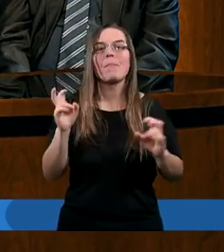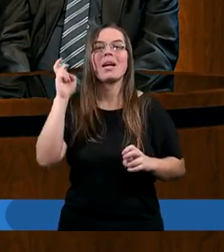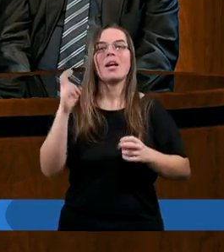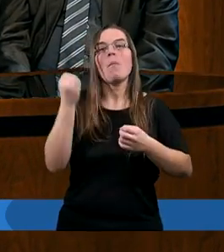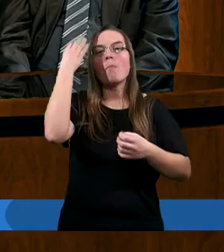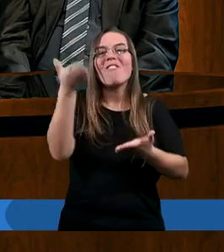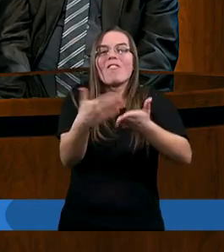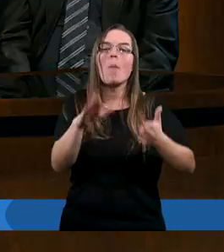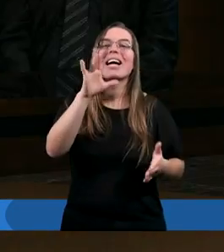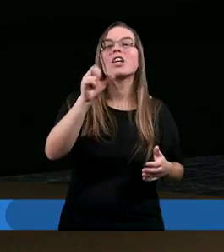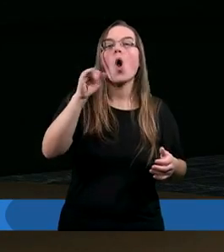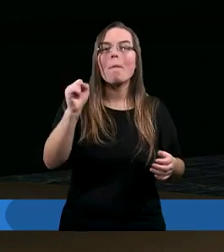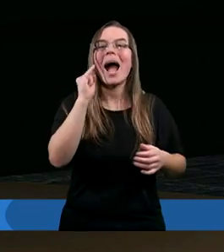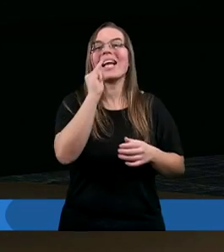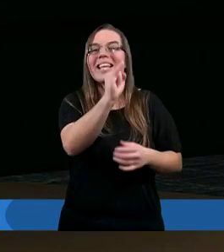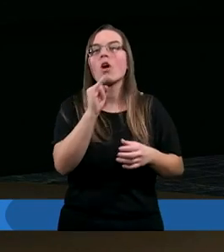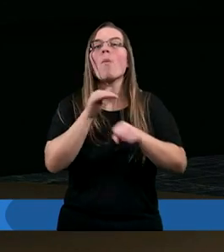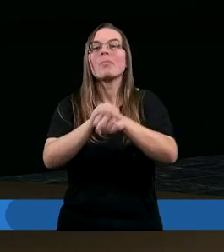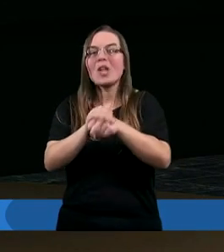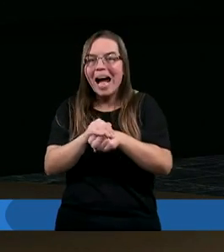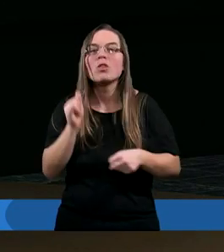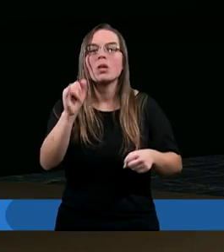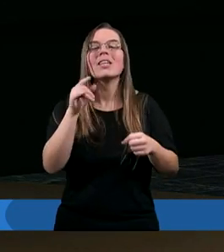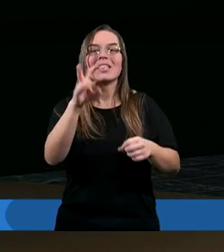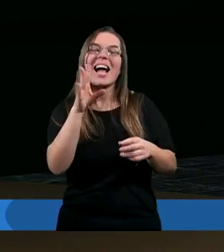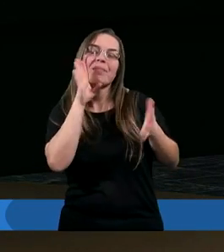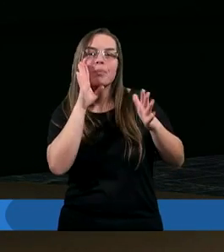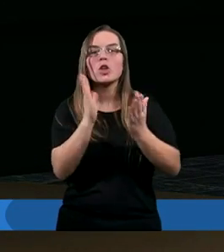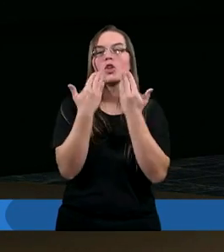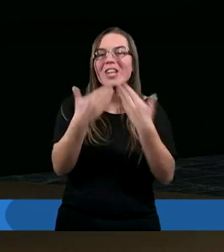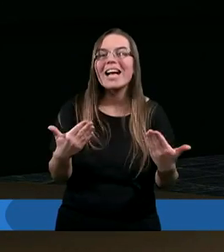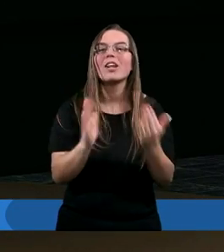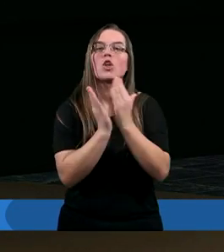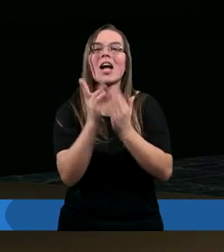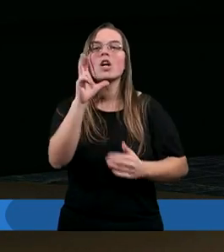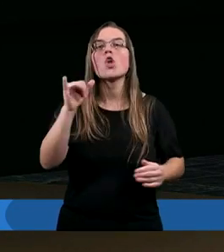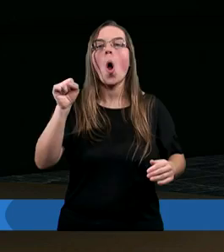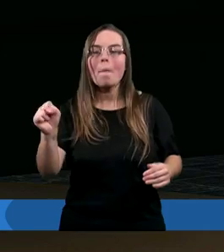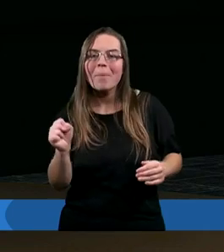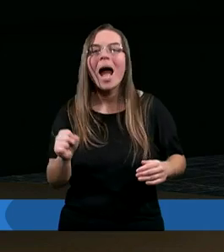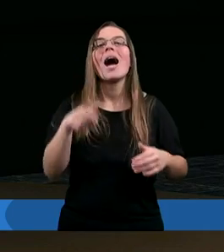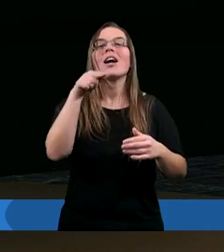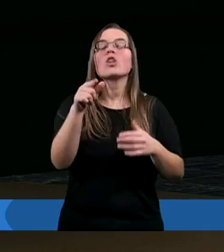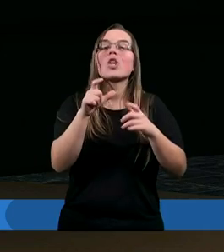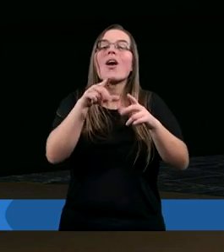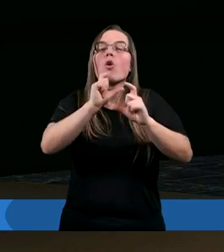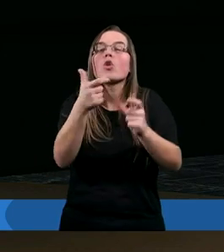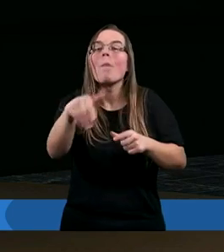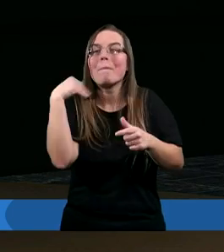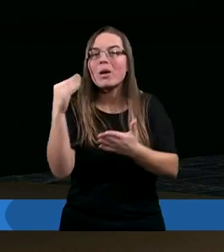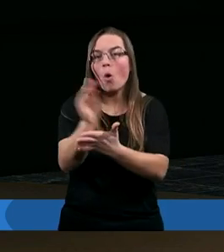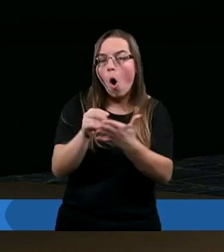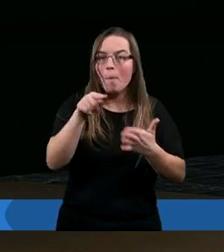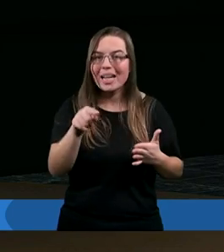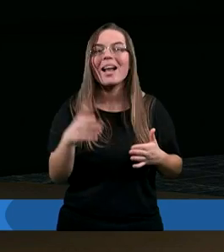wobec Hioba i jego przyjaciół, że my jakby także dzięki księdze Hioba, dzięki tym mowom, znamy już kulisy tego, co się stało i